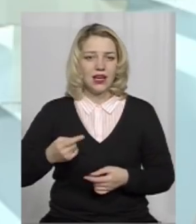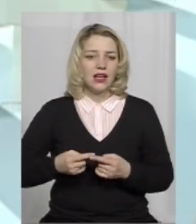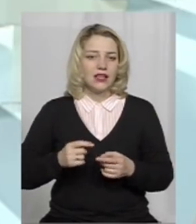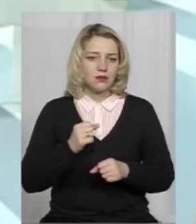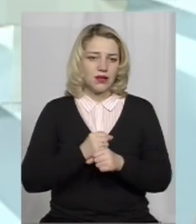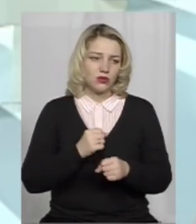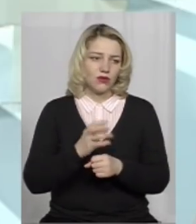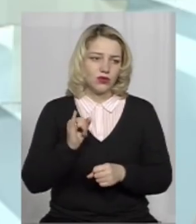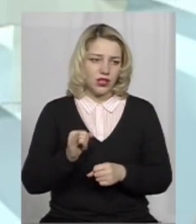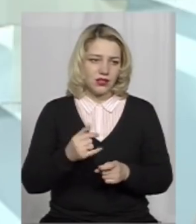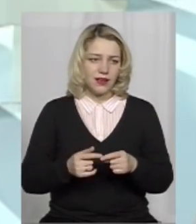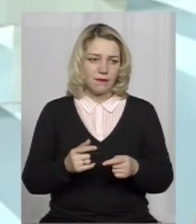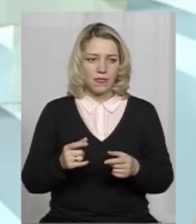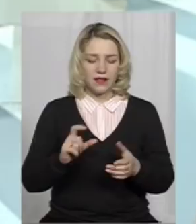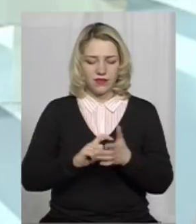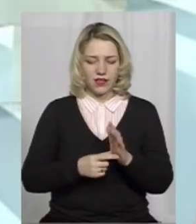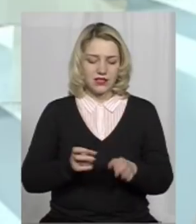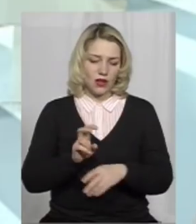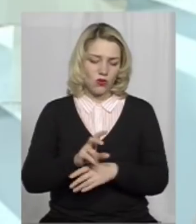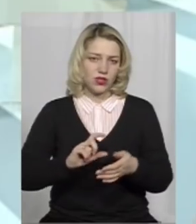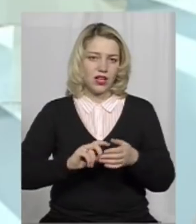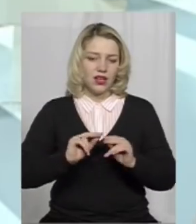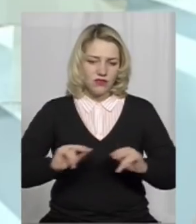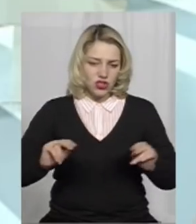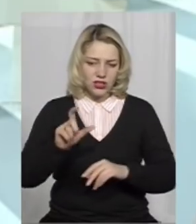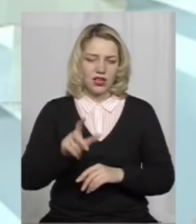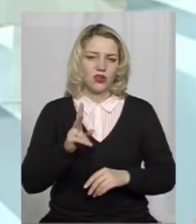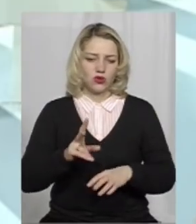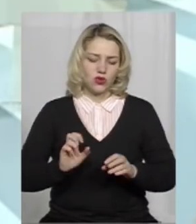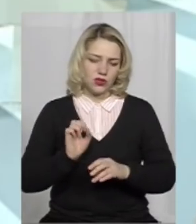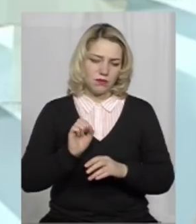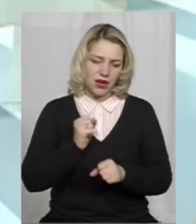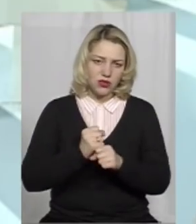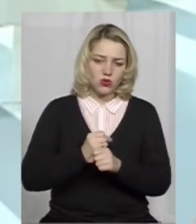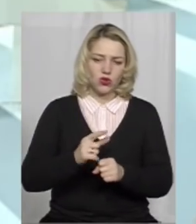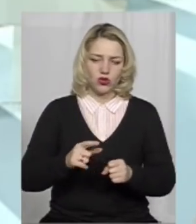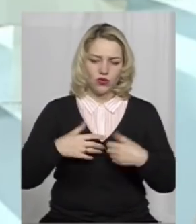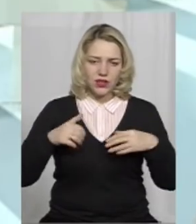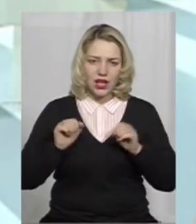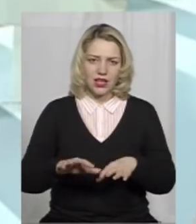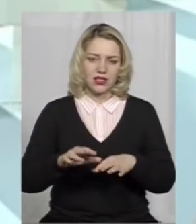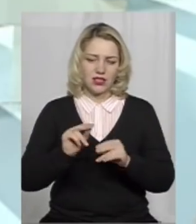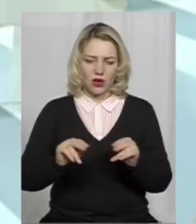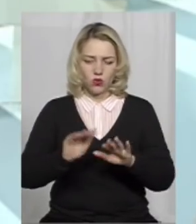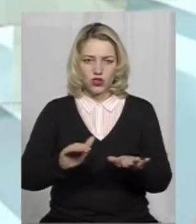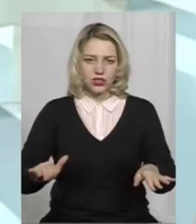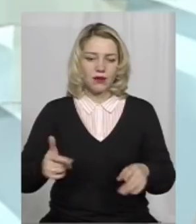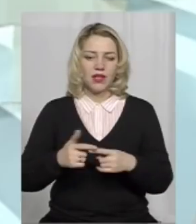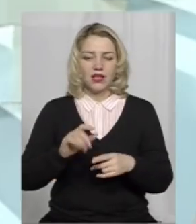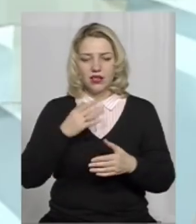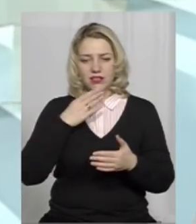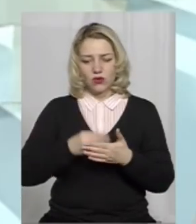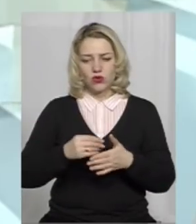в клас заходить вчитель, який працює, який віддається учням, який робить велику справу. І, знаєте, колись Іван